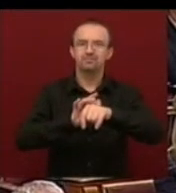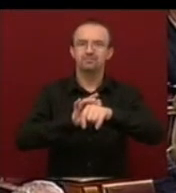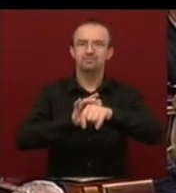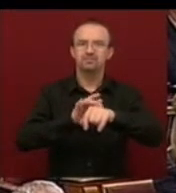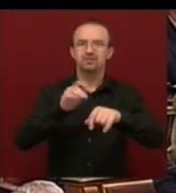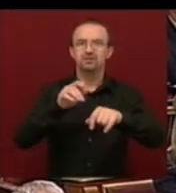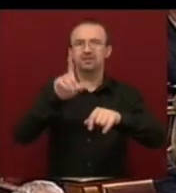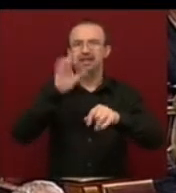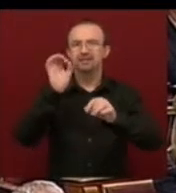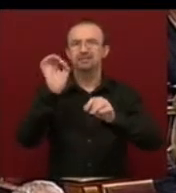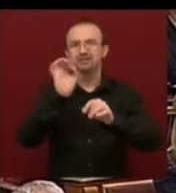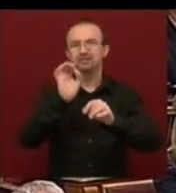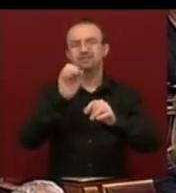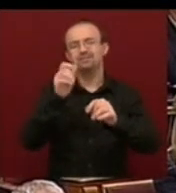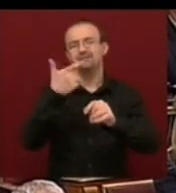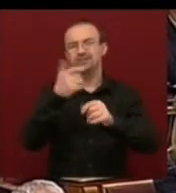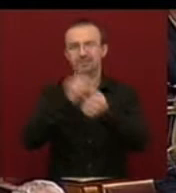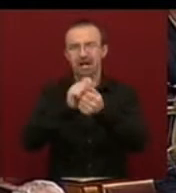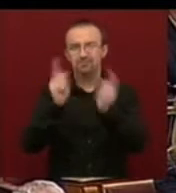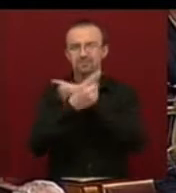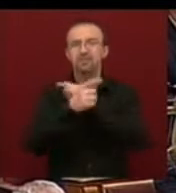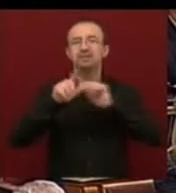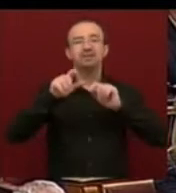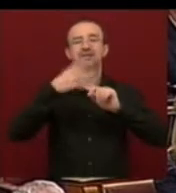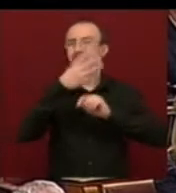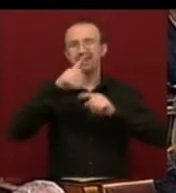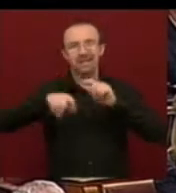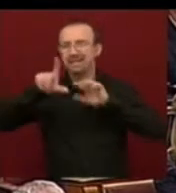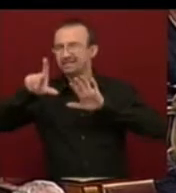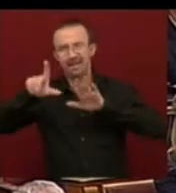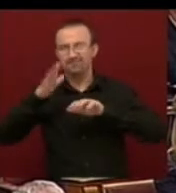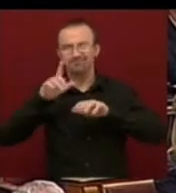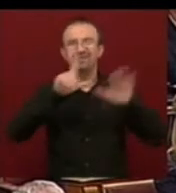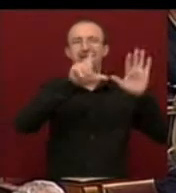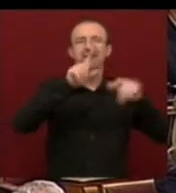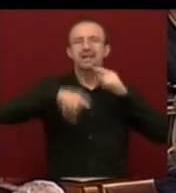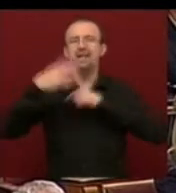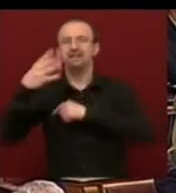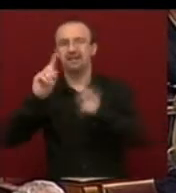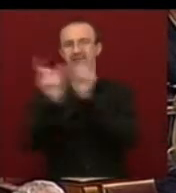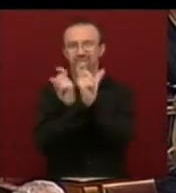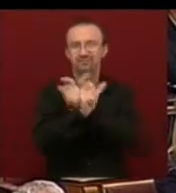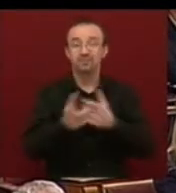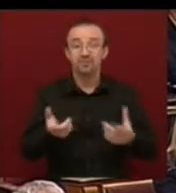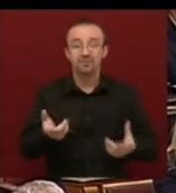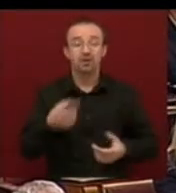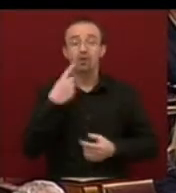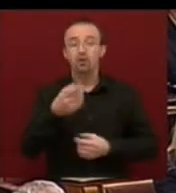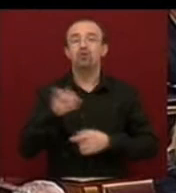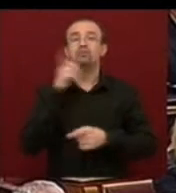cserélni két számnak, 7,4% lesz a magyar költszeretés hiánya. És önök egy megszorító